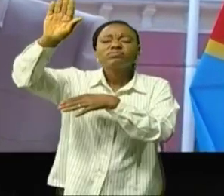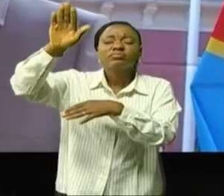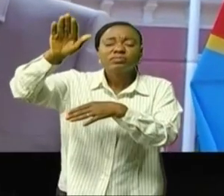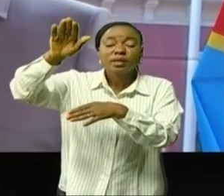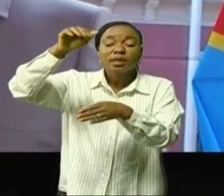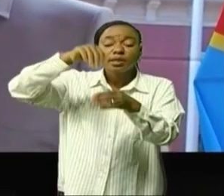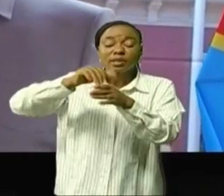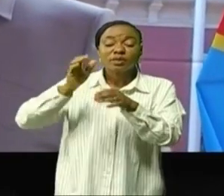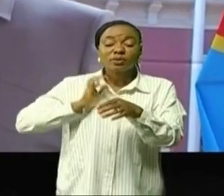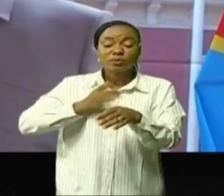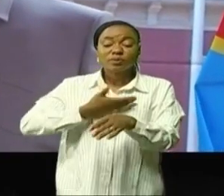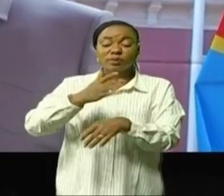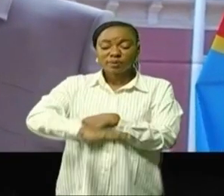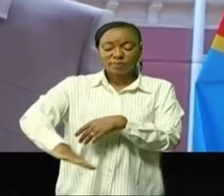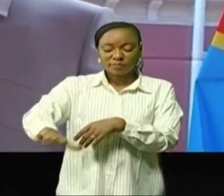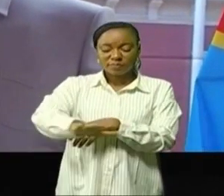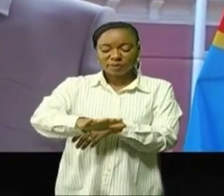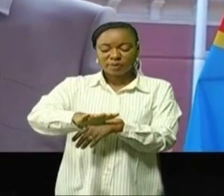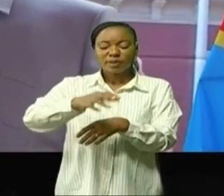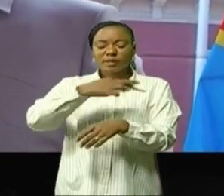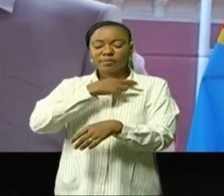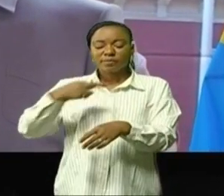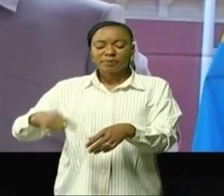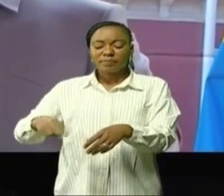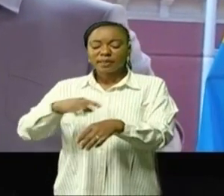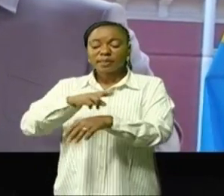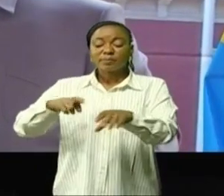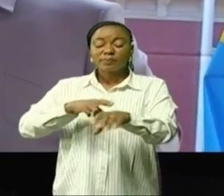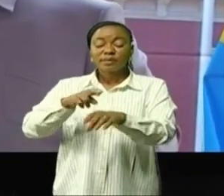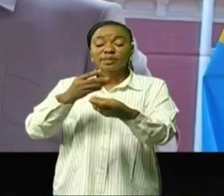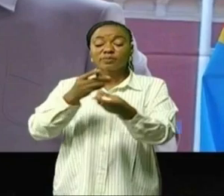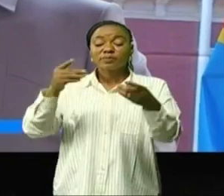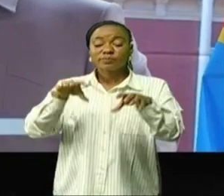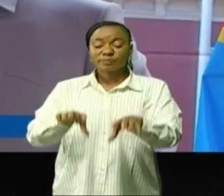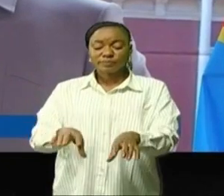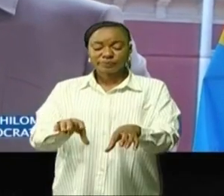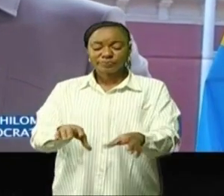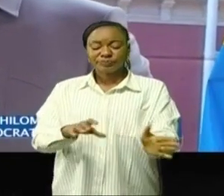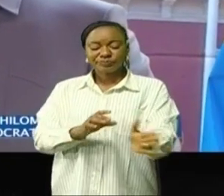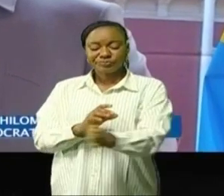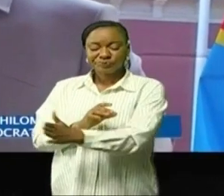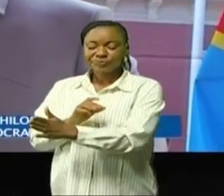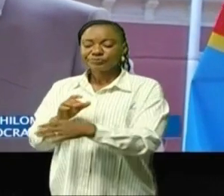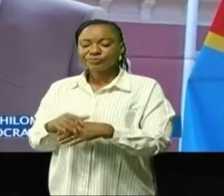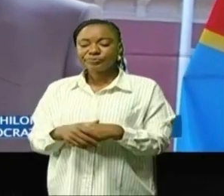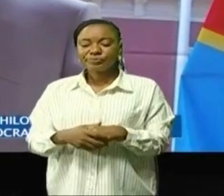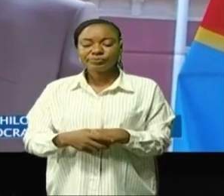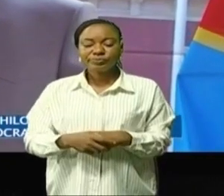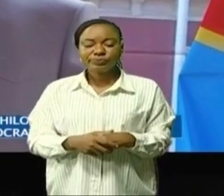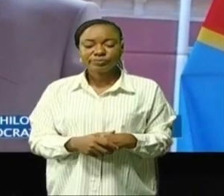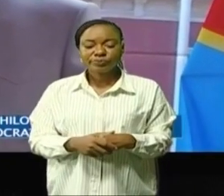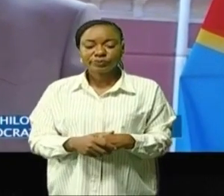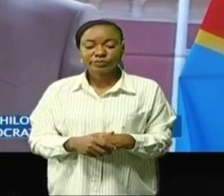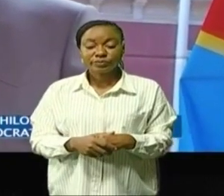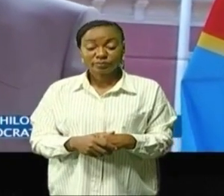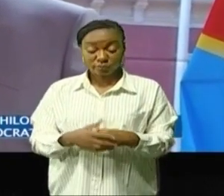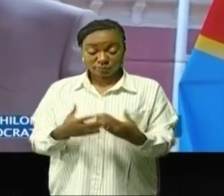M23 de ses positions en République démocratique du Congo. qui est en mon pouvoir pour